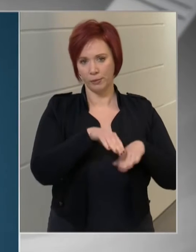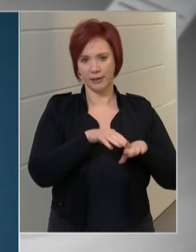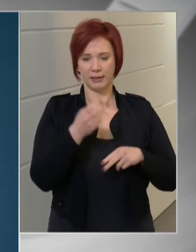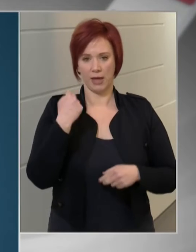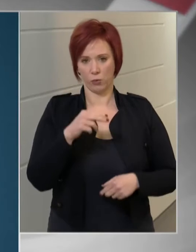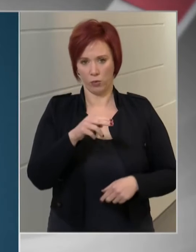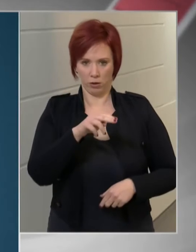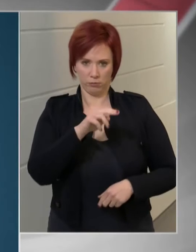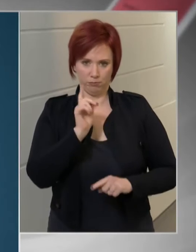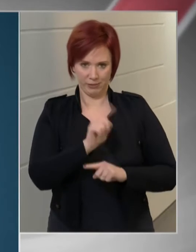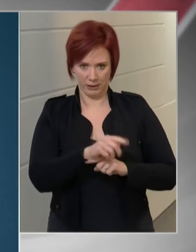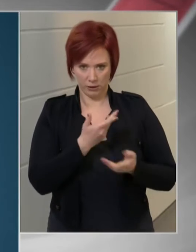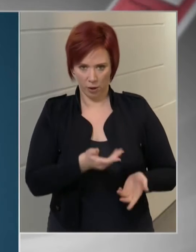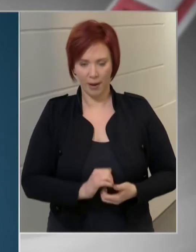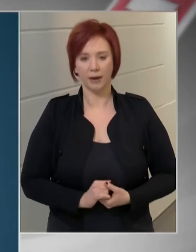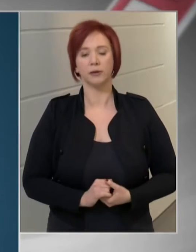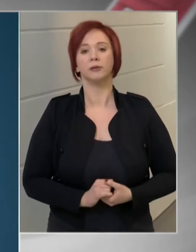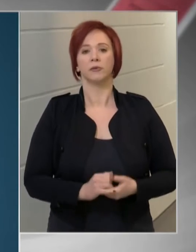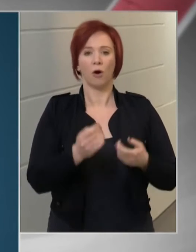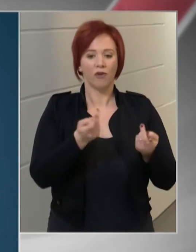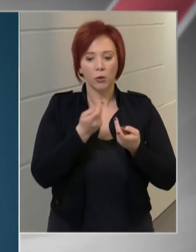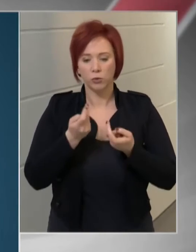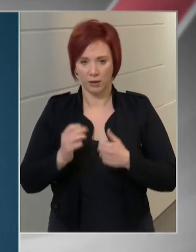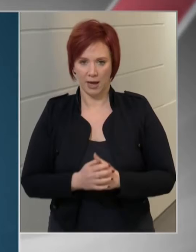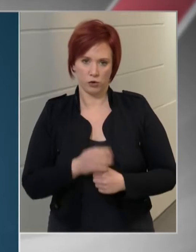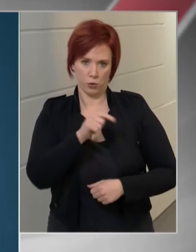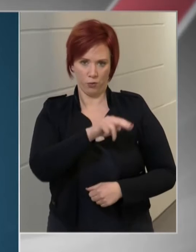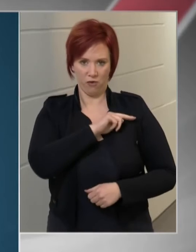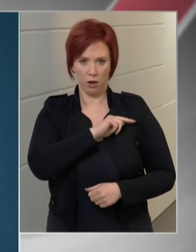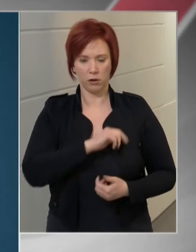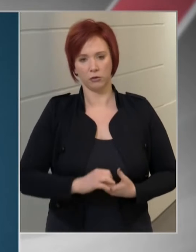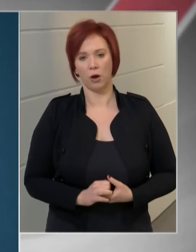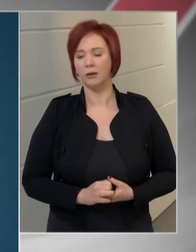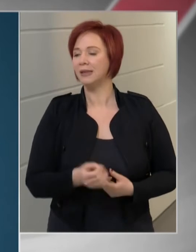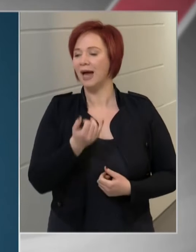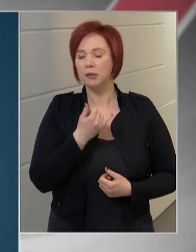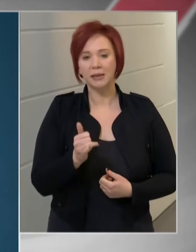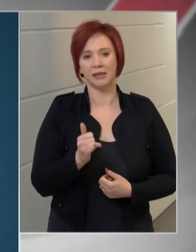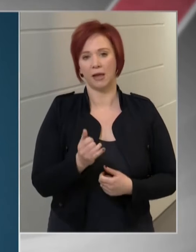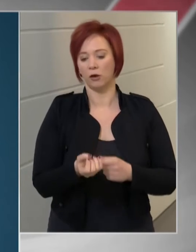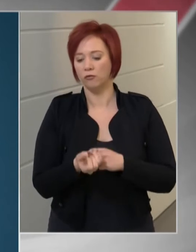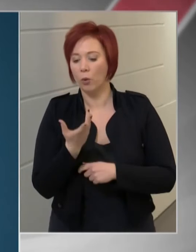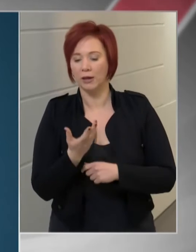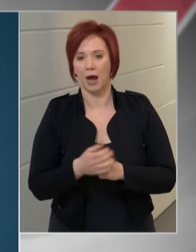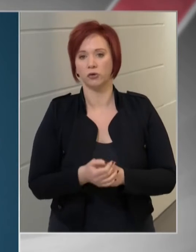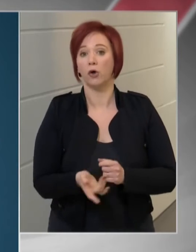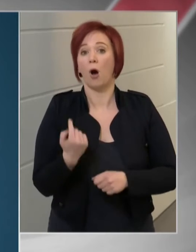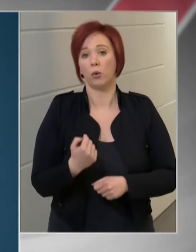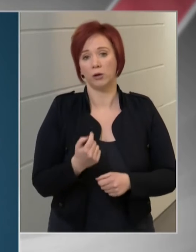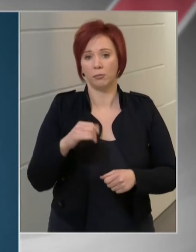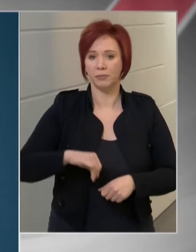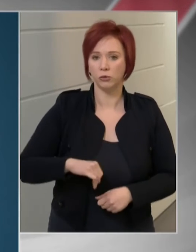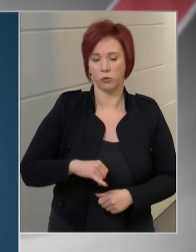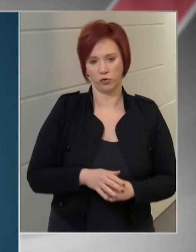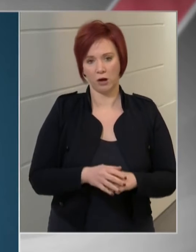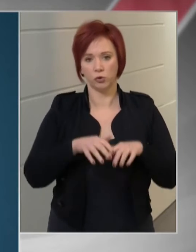urat bízta meg, a felkutatással, tehát minden forrást, ami biztonságos, hatékony